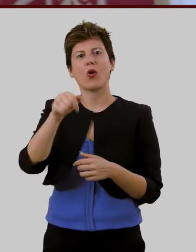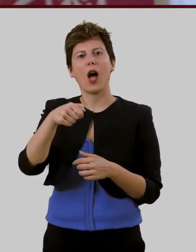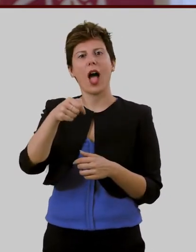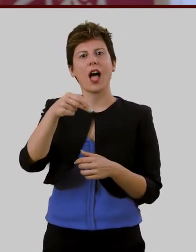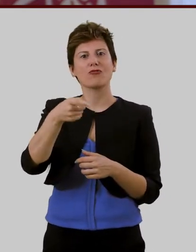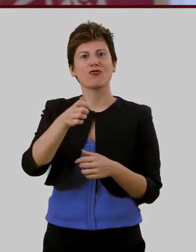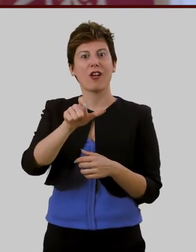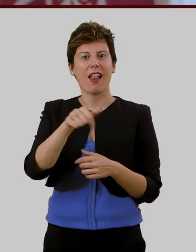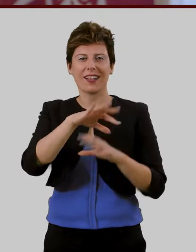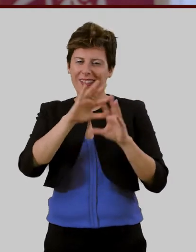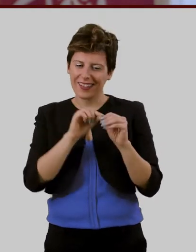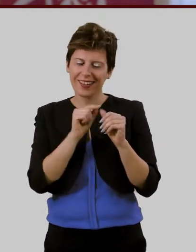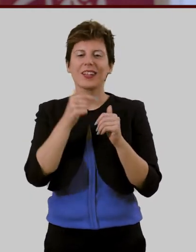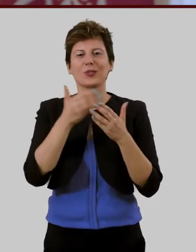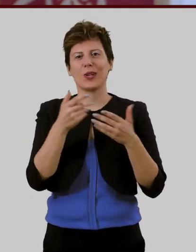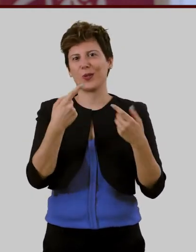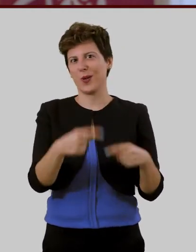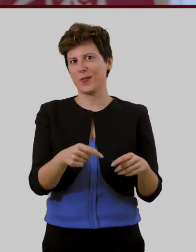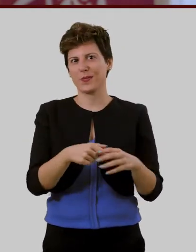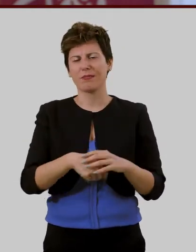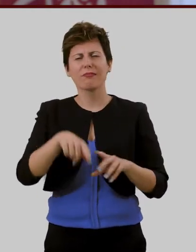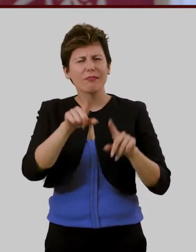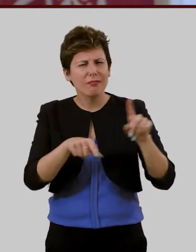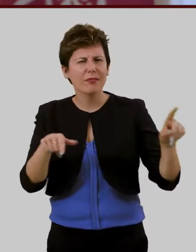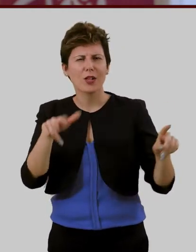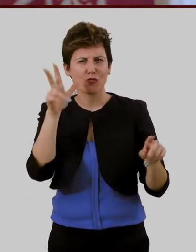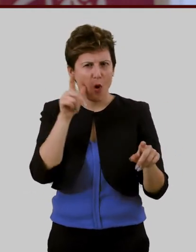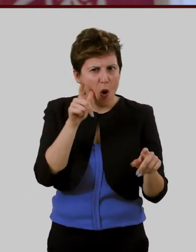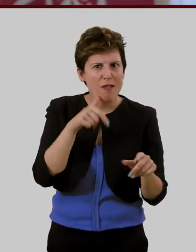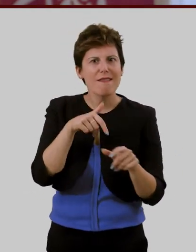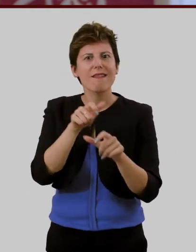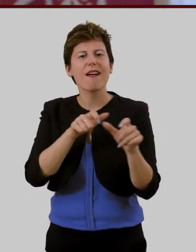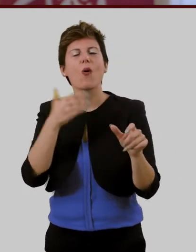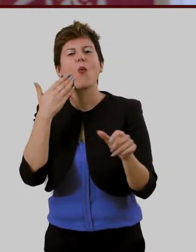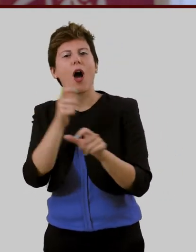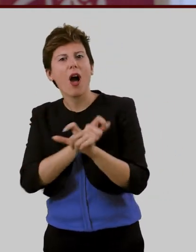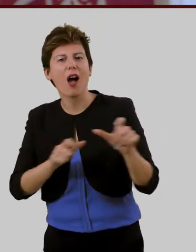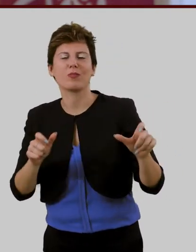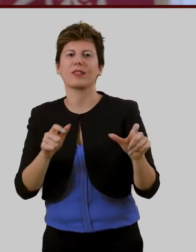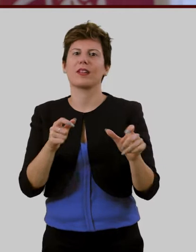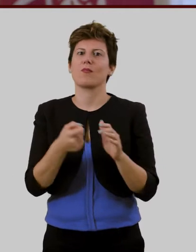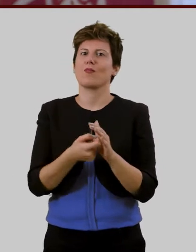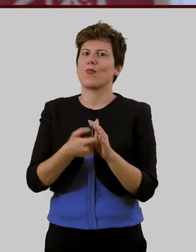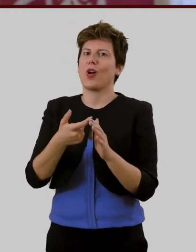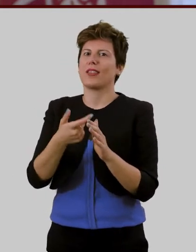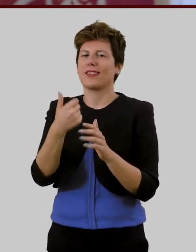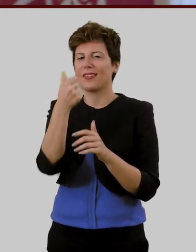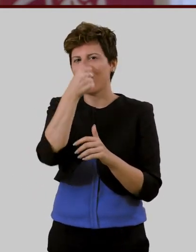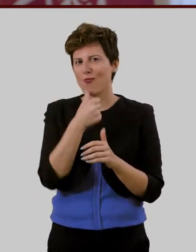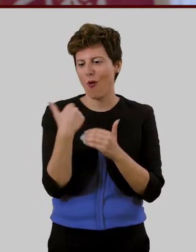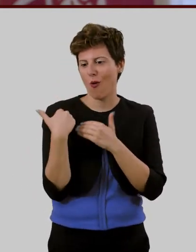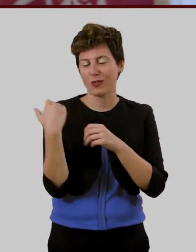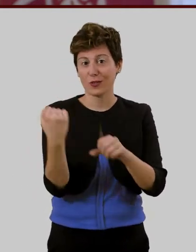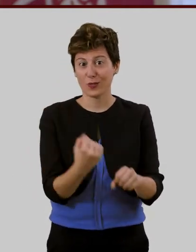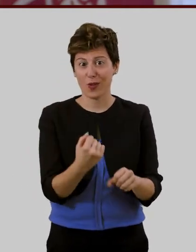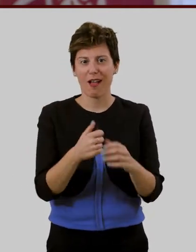donne uomini che ricoprono attualmente alcune tra le più alte cariche istituzionali in italia in europa tra i quali il presidente della repubblica